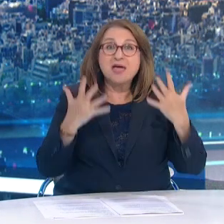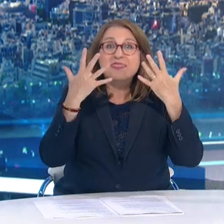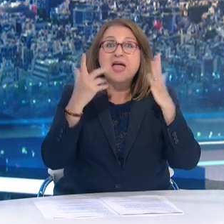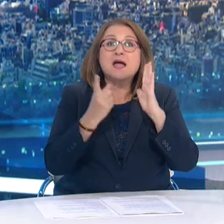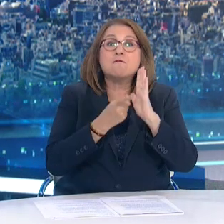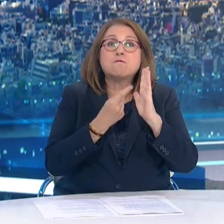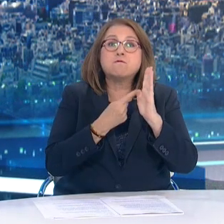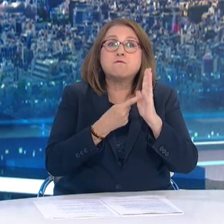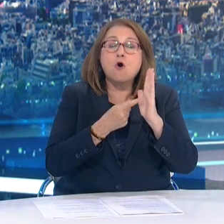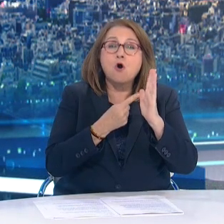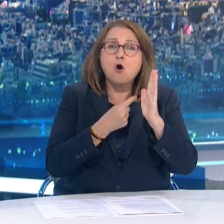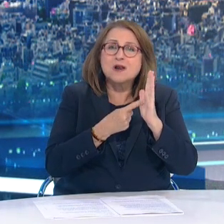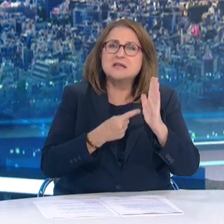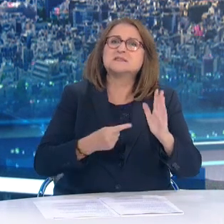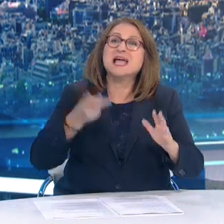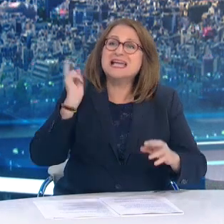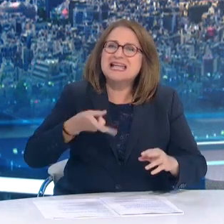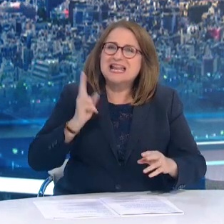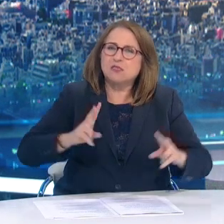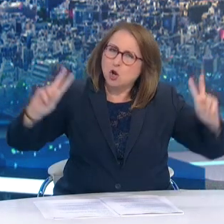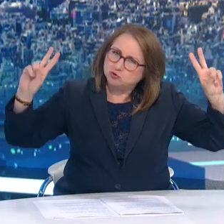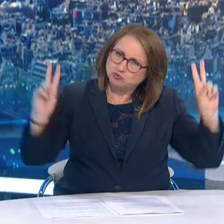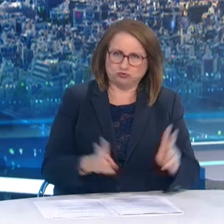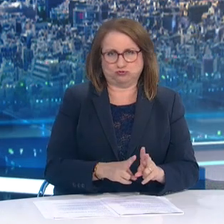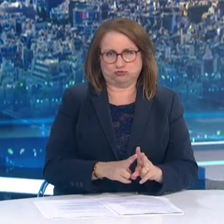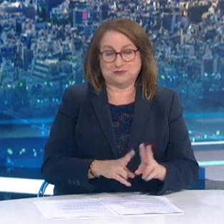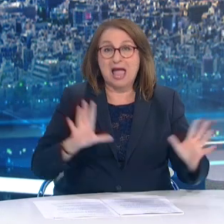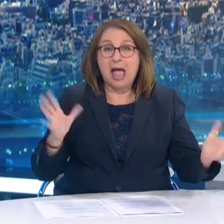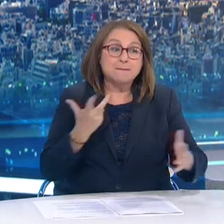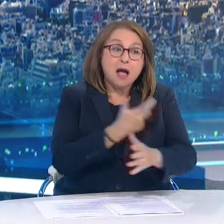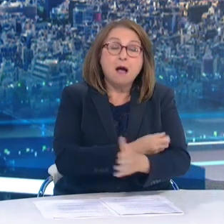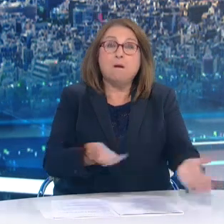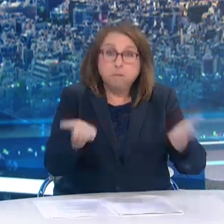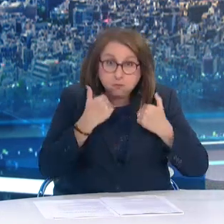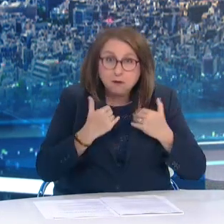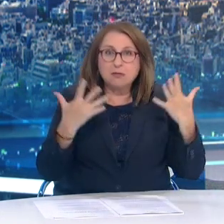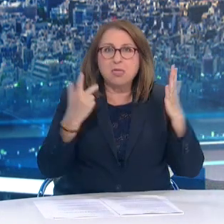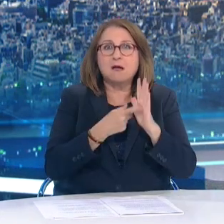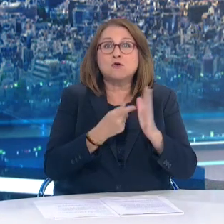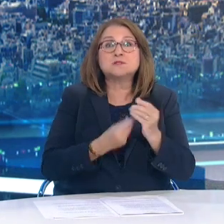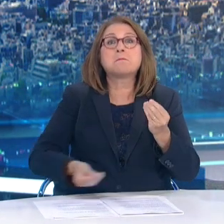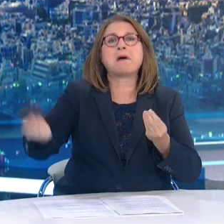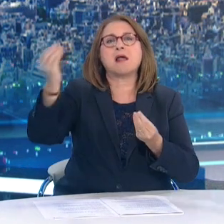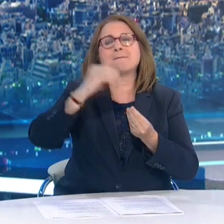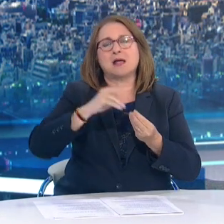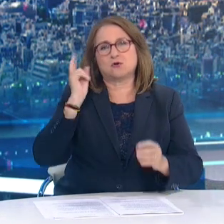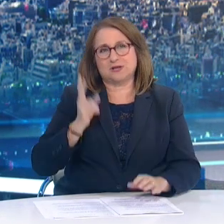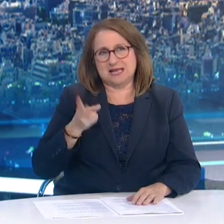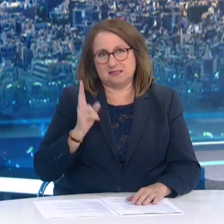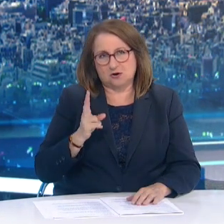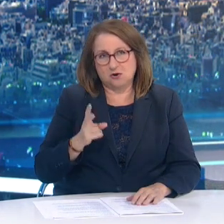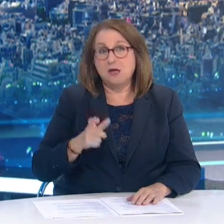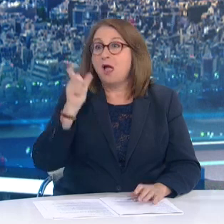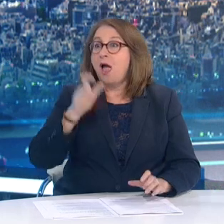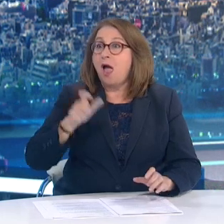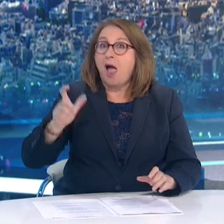εμβολιασμένων. Σε άτομα κάτω των 50 ετών που έχουν εμβολιαστεί δεν έχει αναφερθεί κανένας θάνατος